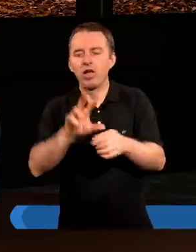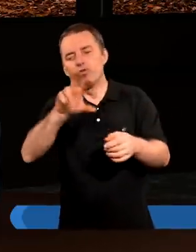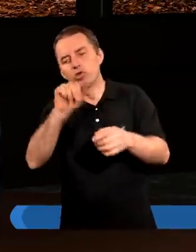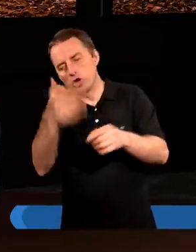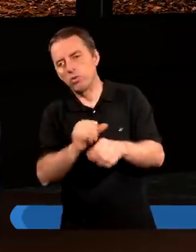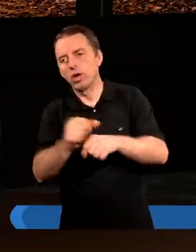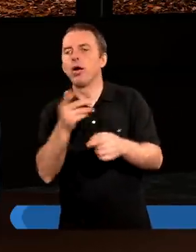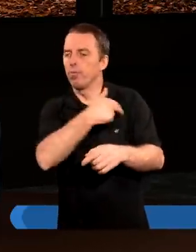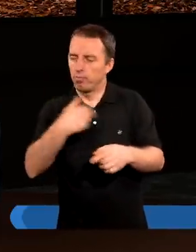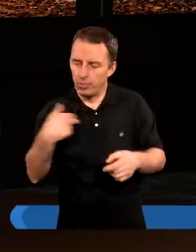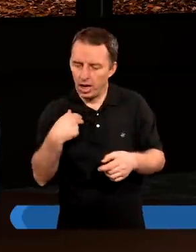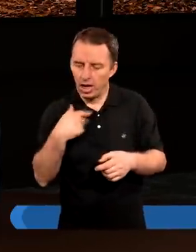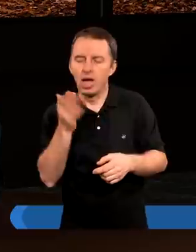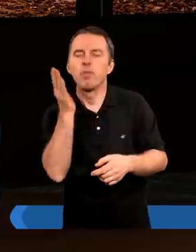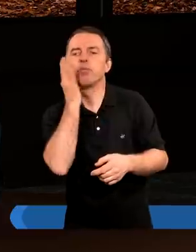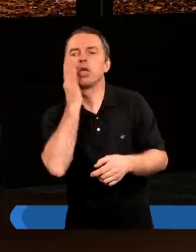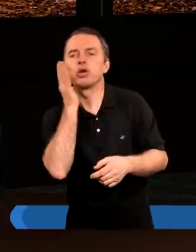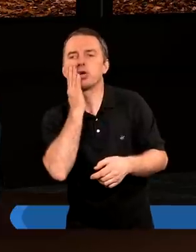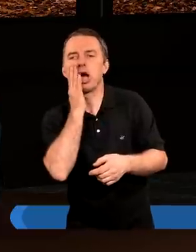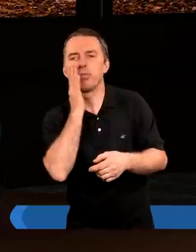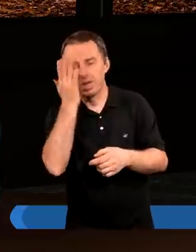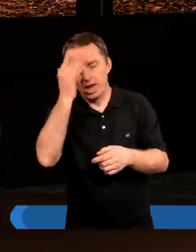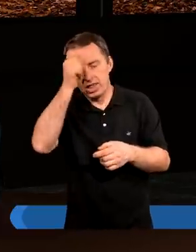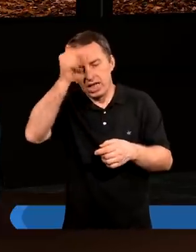My mieszkamy na tak zwanej,